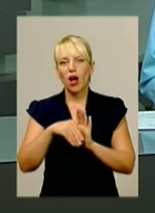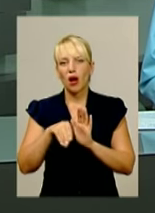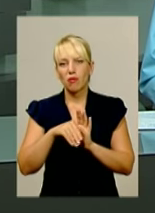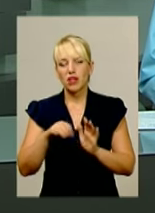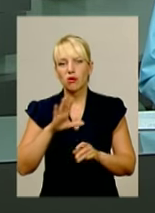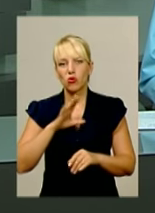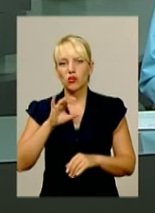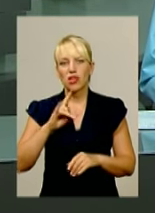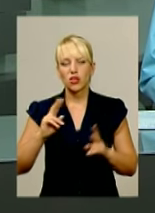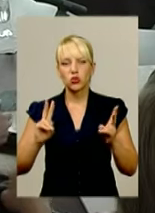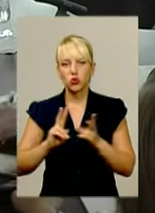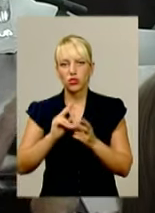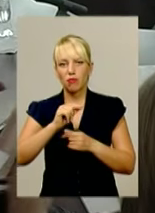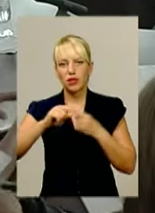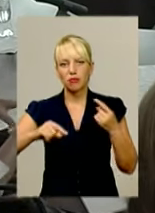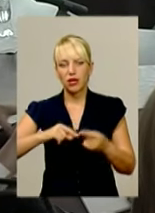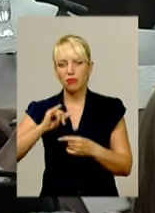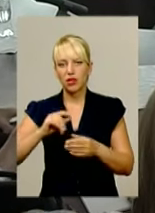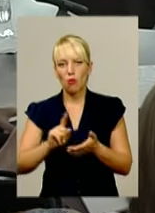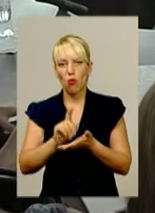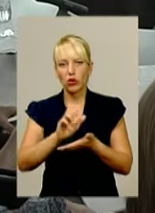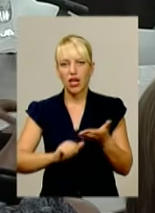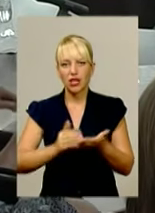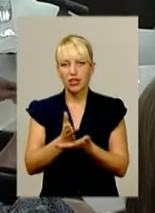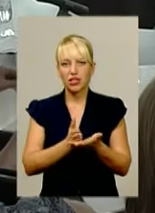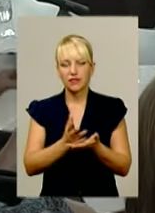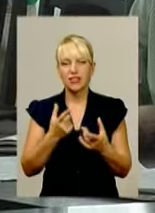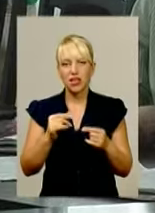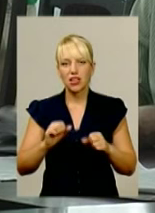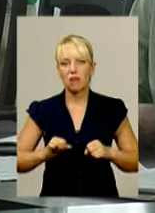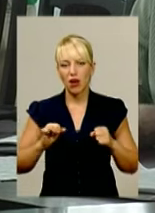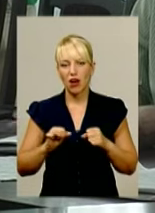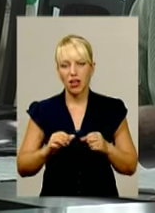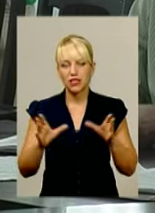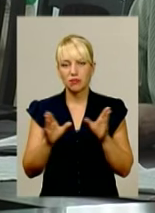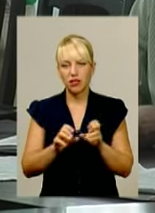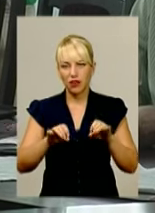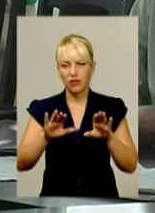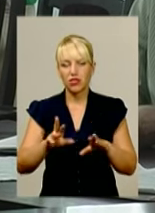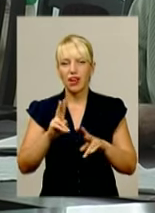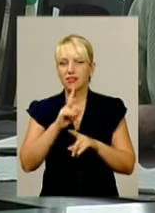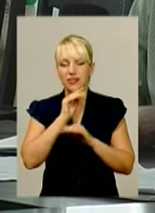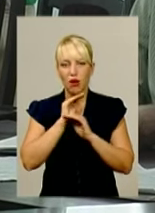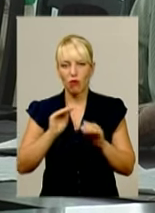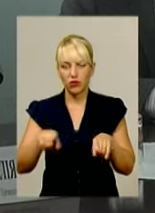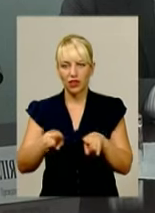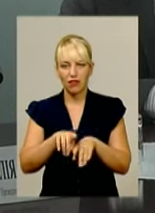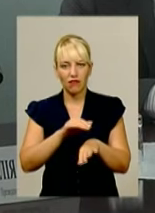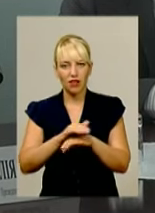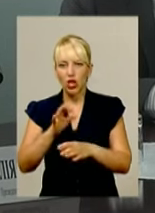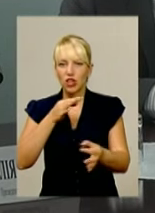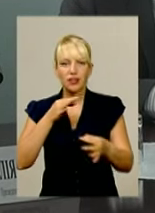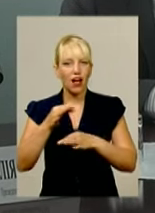йшлося на зустрічі підприємців та податківців, де намагалися спільно вирішити, як не замовчувати такі факти. Проте діалог не